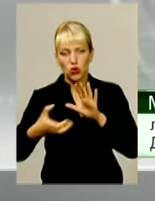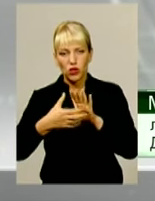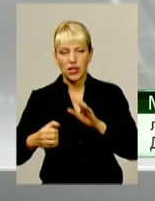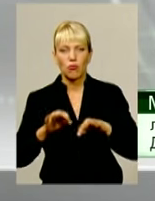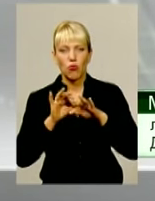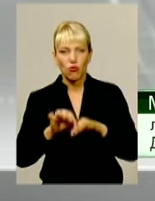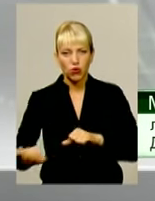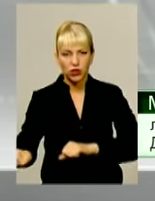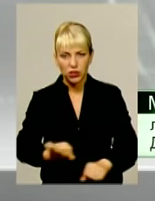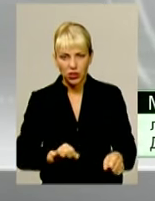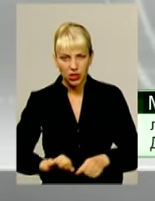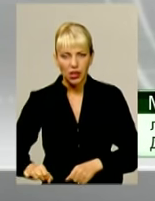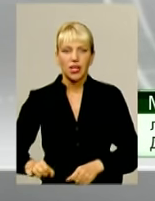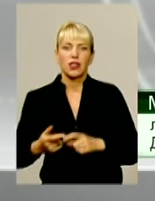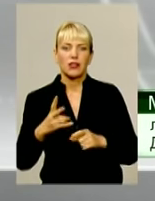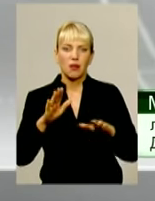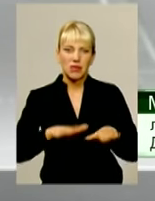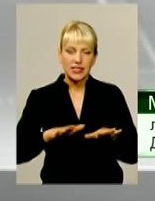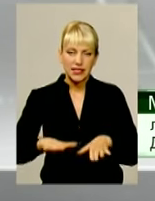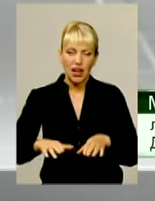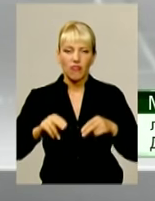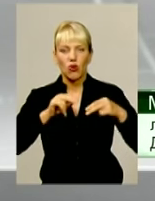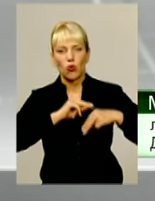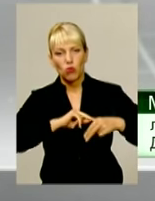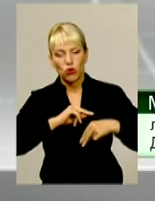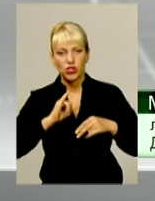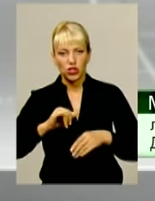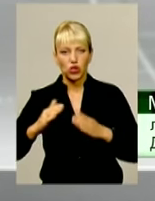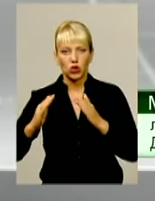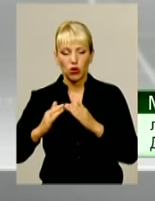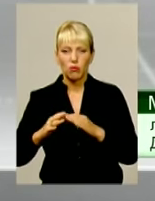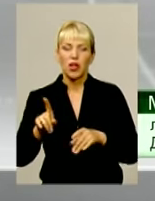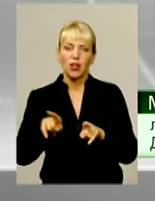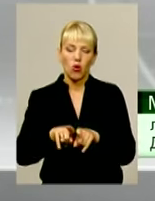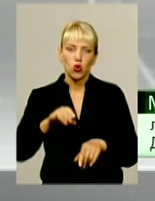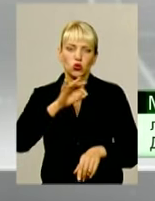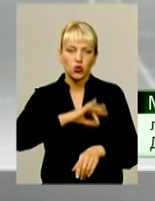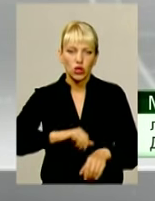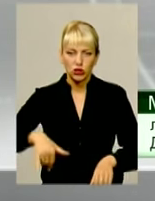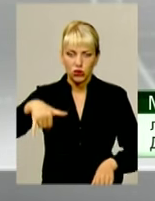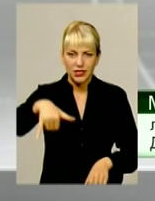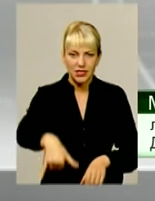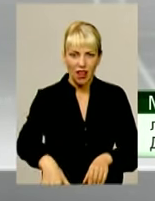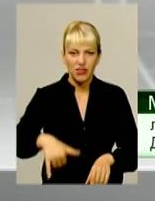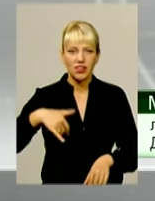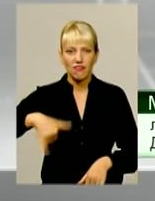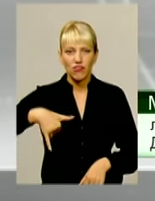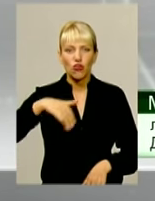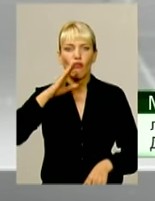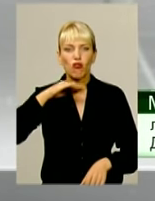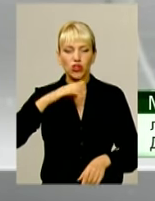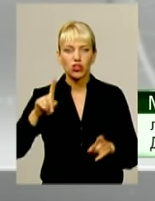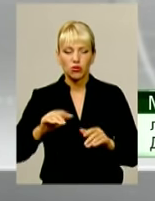прибирання в житлових приміщеннях і на робочих місцях. Корисно просто поставити в житлових та робочих приміщеннях ємності з водою, щоб